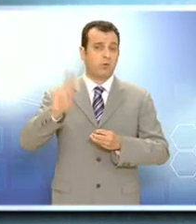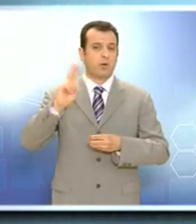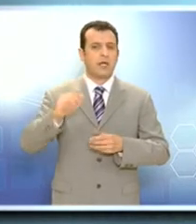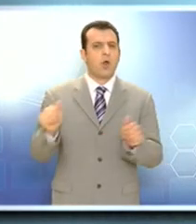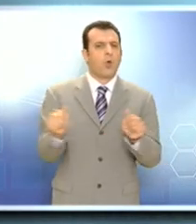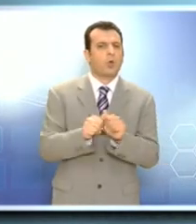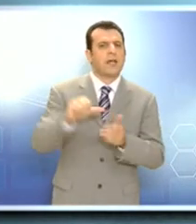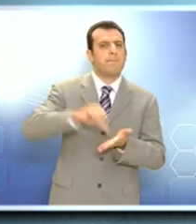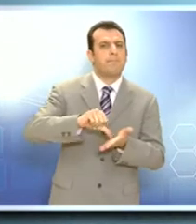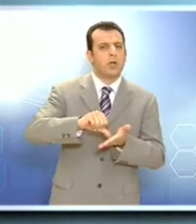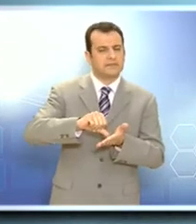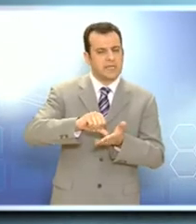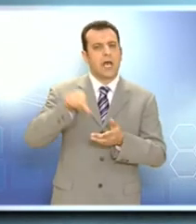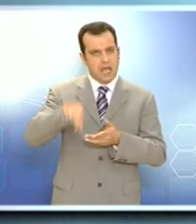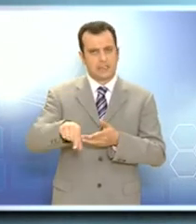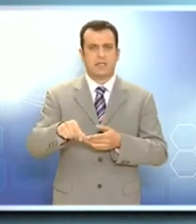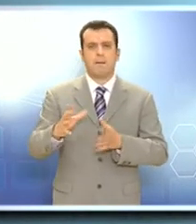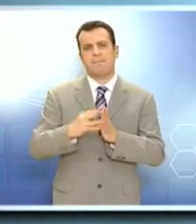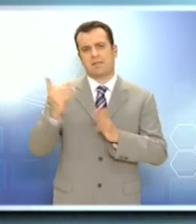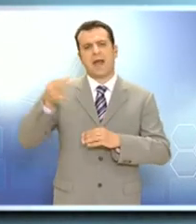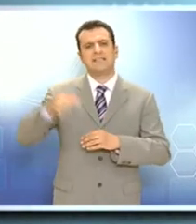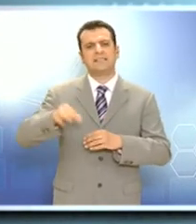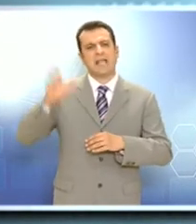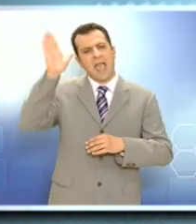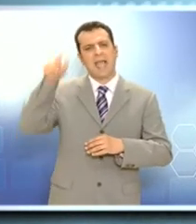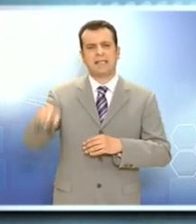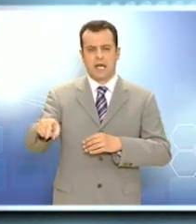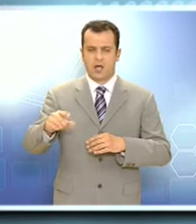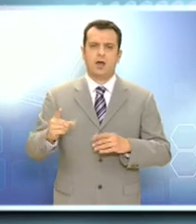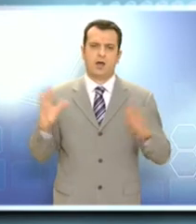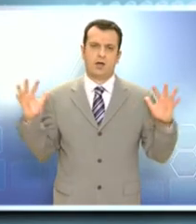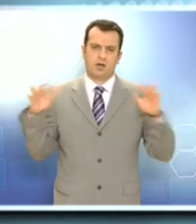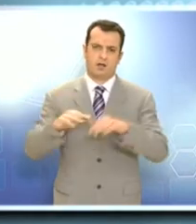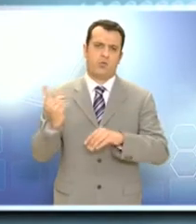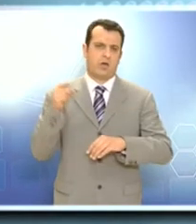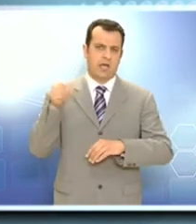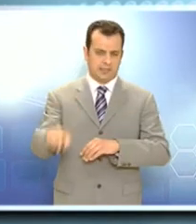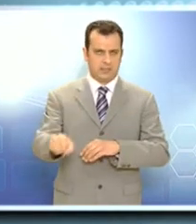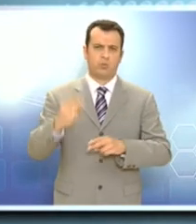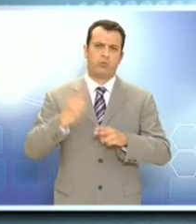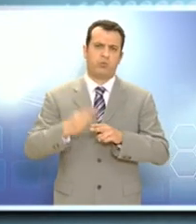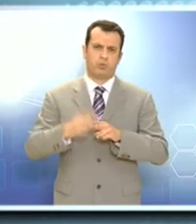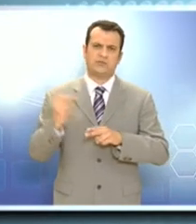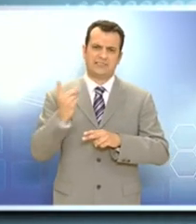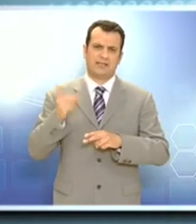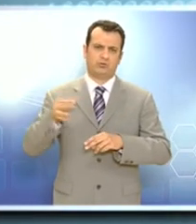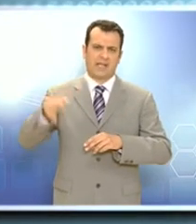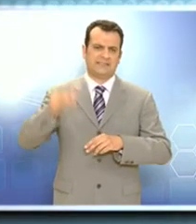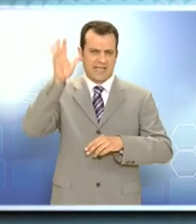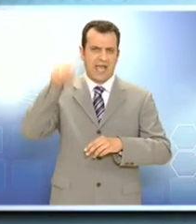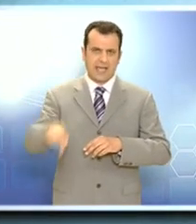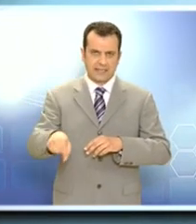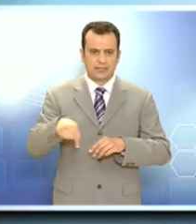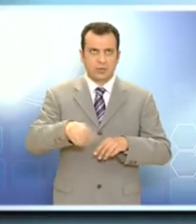προορισμοί που είναι κοντά σαν μεγάλα αστικά κέντρα, όπως η Έγινα. Η Έγινα είναι μια διαχρονική αξία και σε αυτή την περίοδο της κρίσης